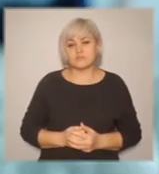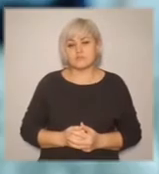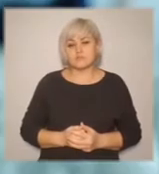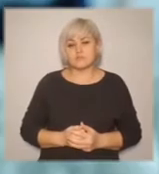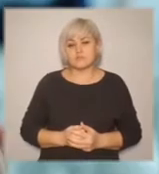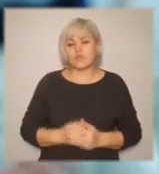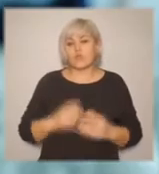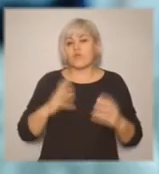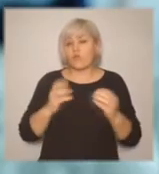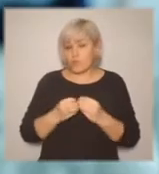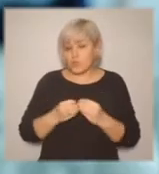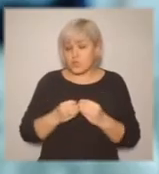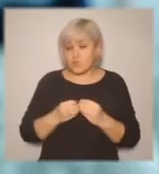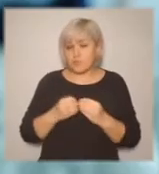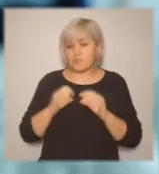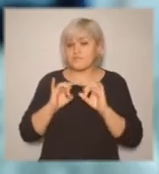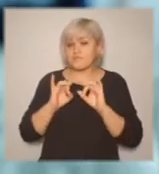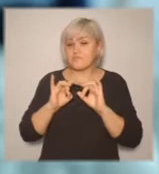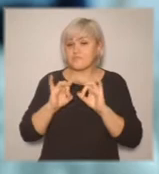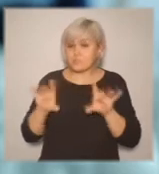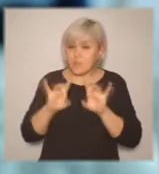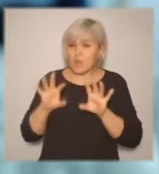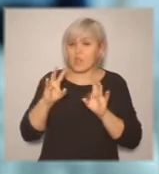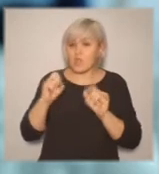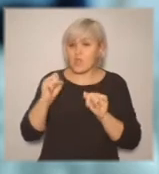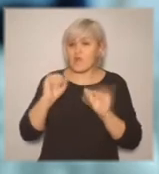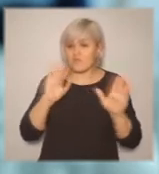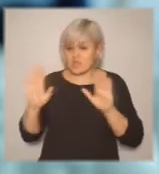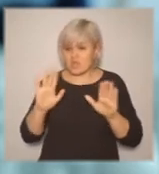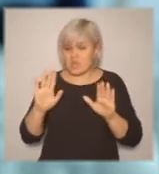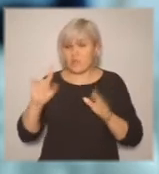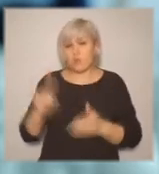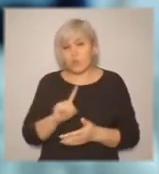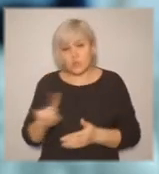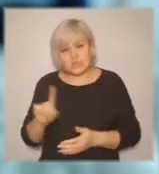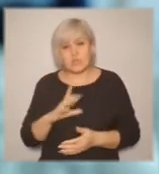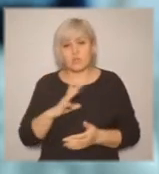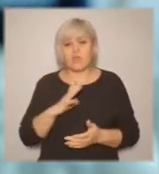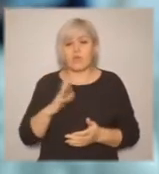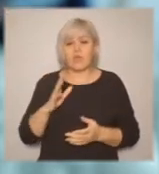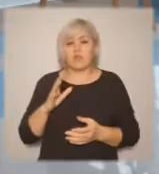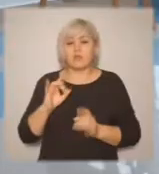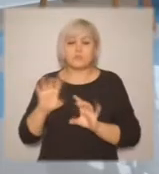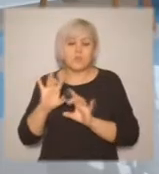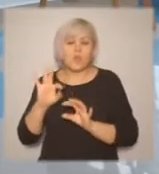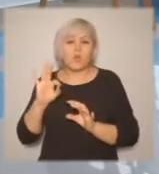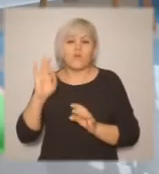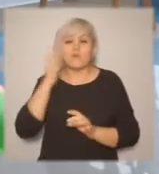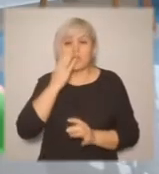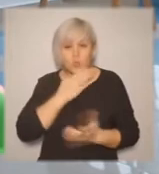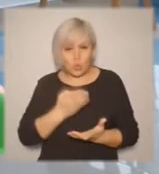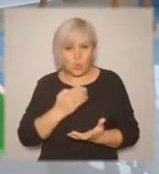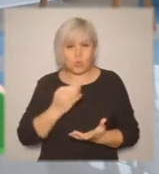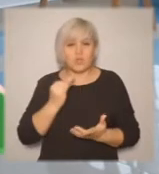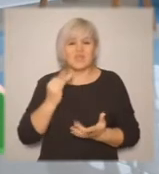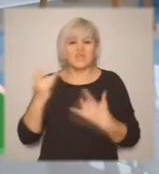Помимо тифлокомментирования на выставках музейных, тифлокомментирования в кино и в театрах, был у меня опыт